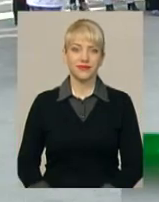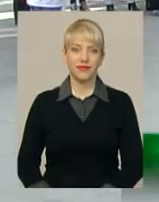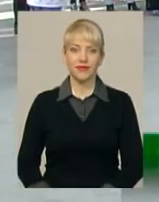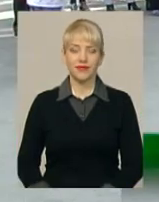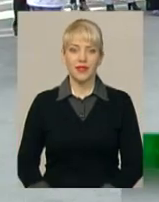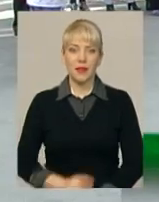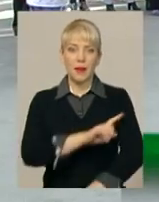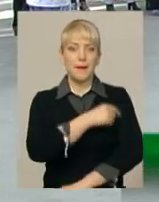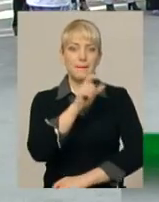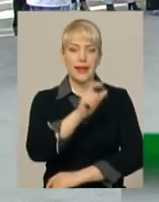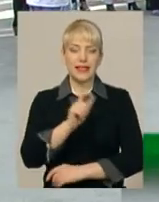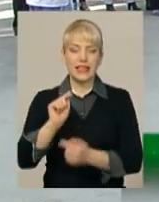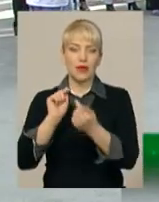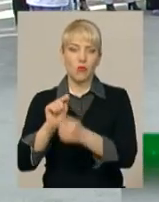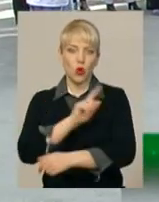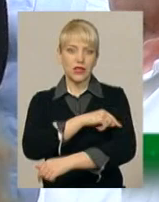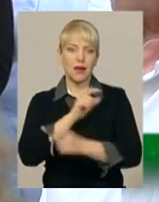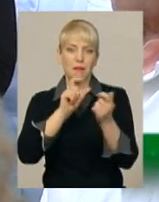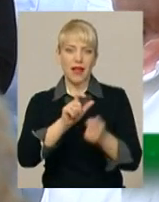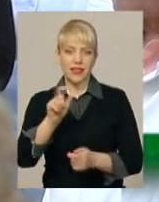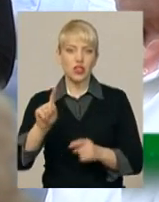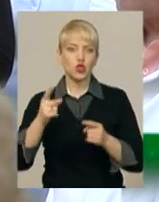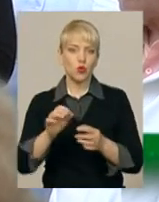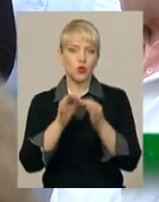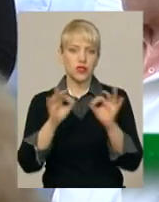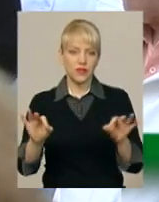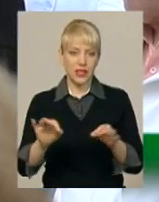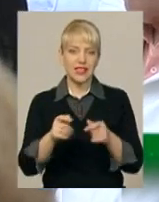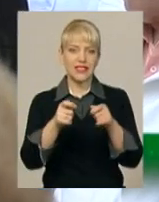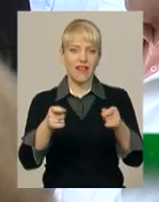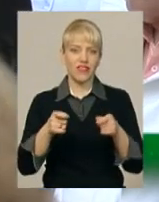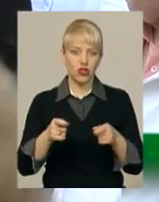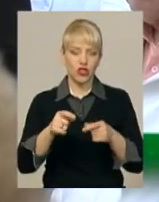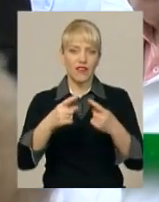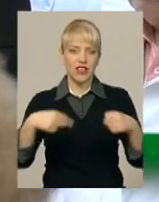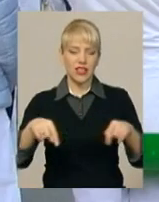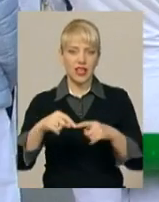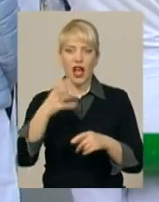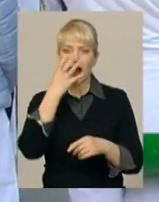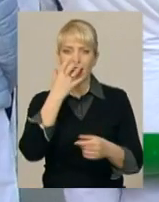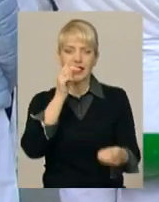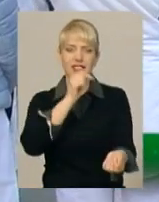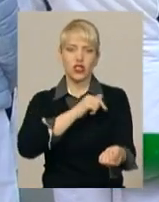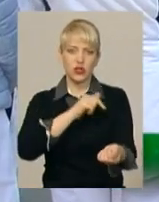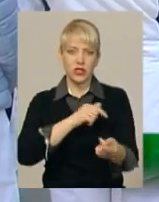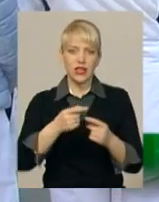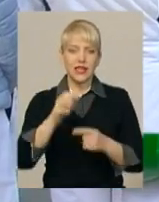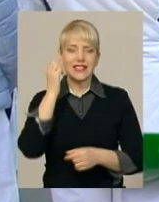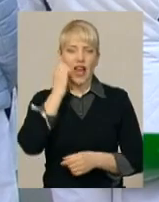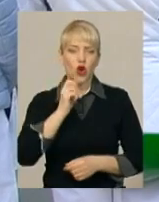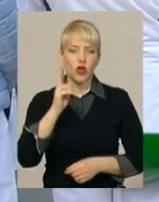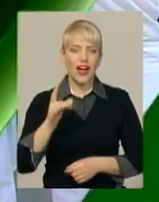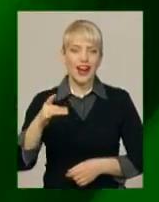Медики проти медиків, або чому звільнили завідуючу відділенням анестезіології та інденсивної терапії Старокостянтинівської